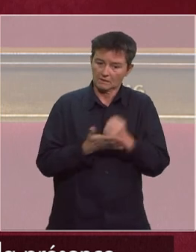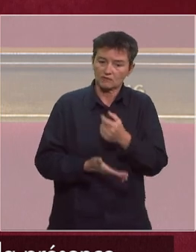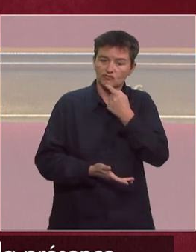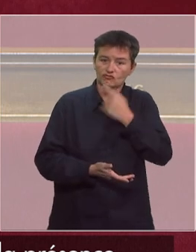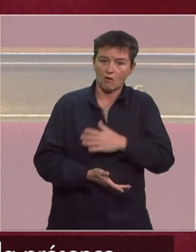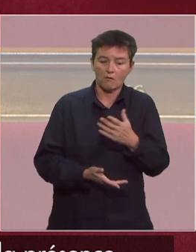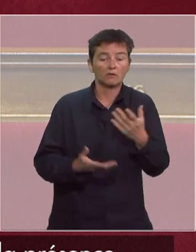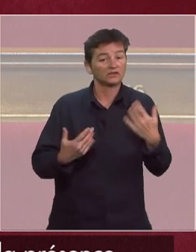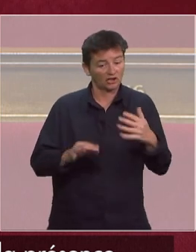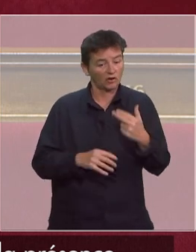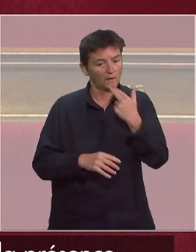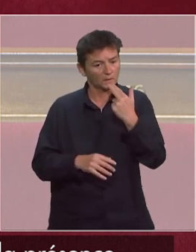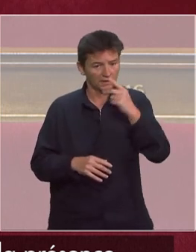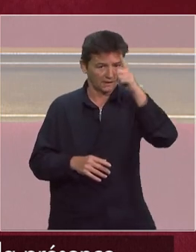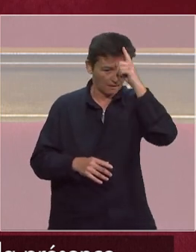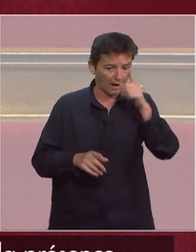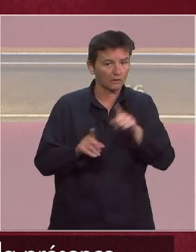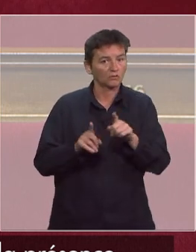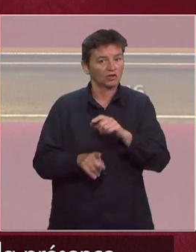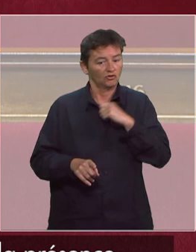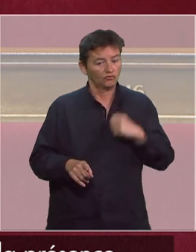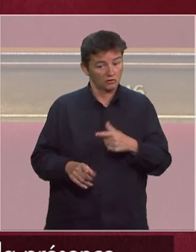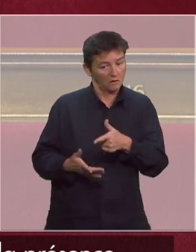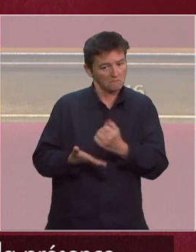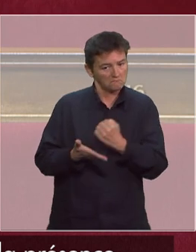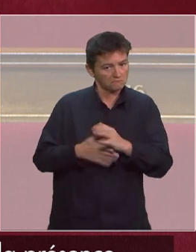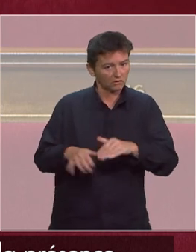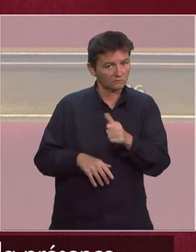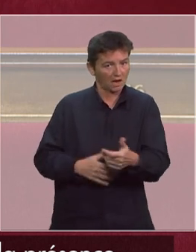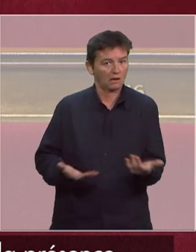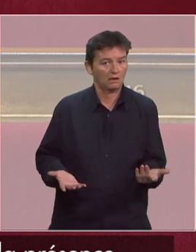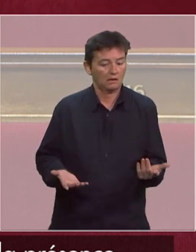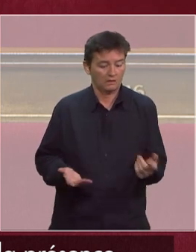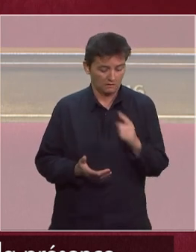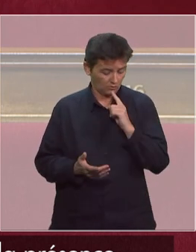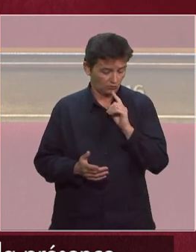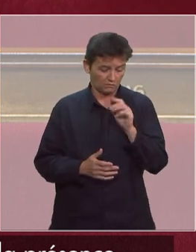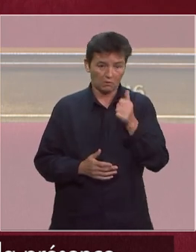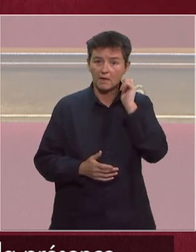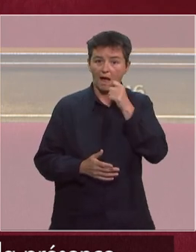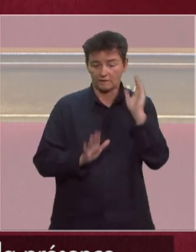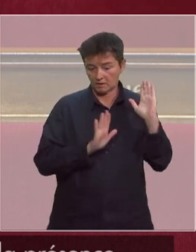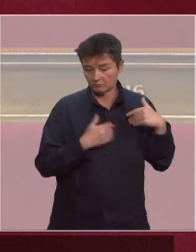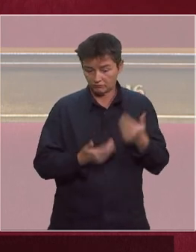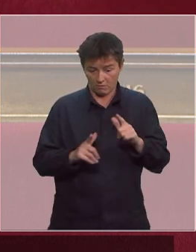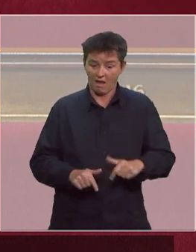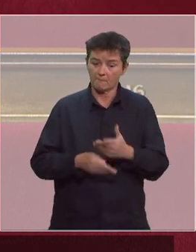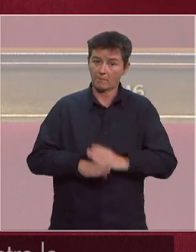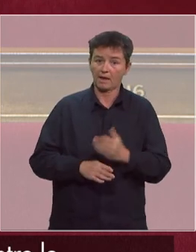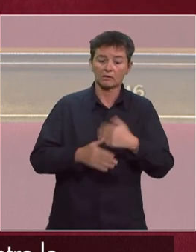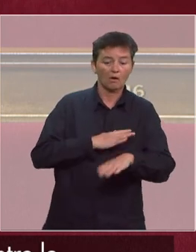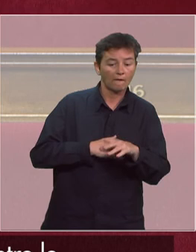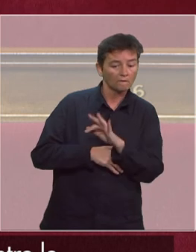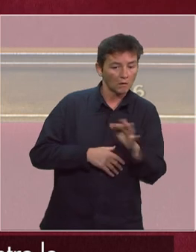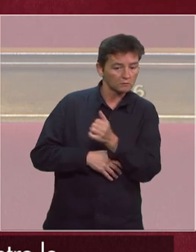utilisés en Chine et en Allemagne et s'avèrent extrêmement performants. Depuis le 1er avril, ils sont disponibles en France dans certains